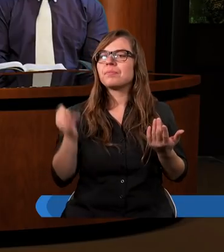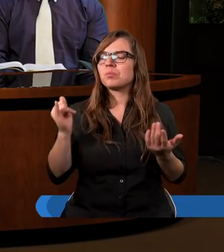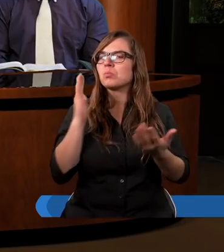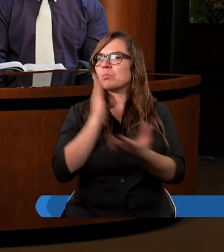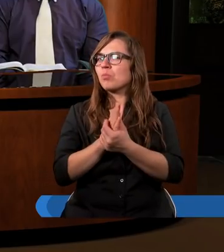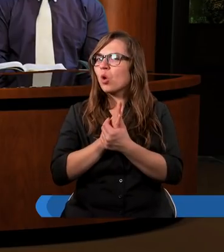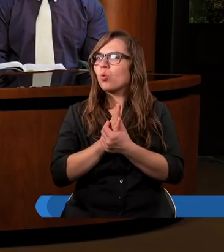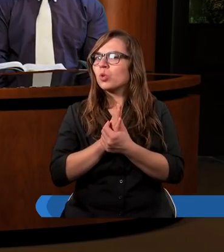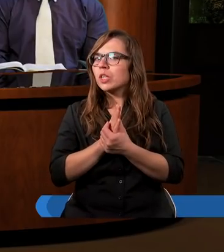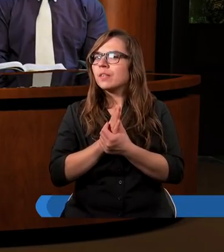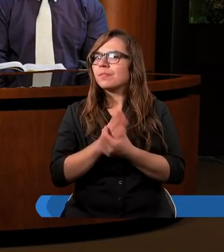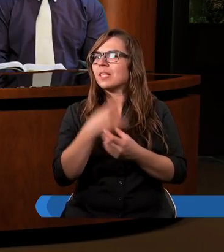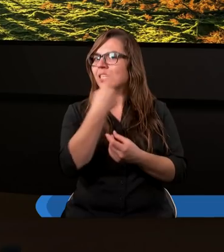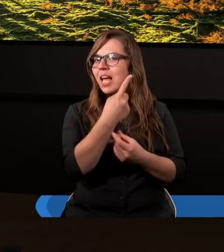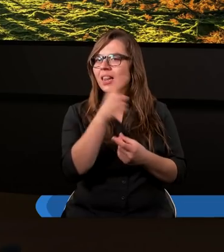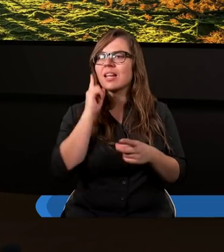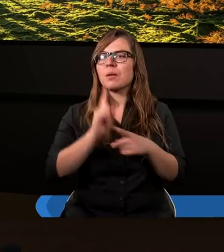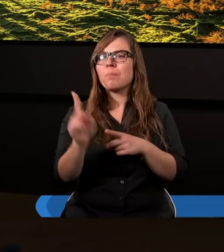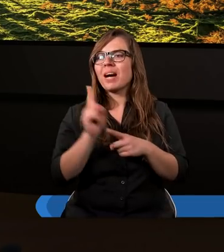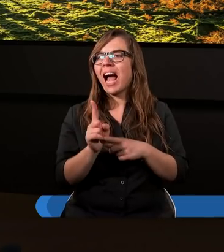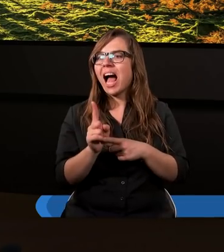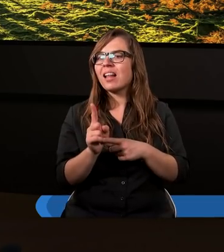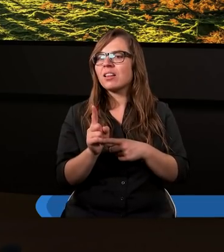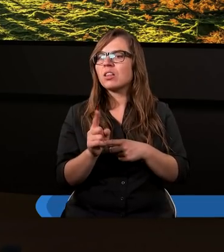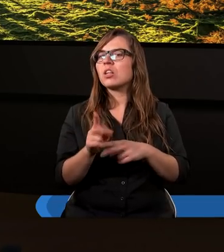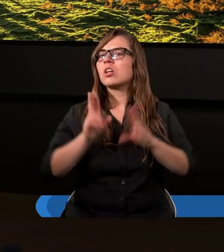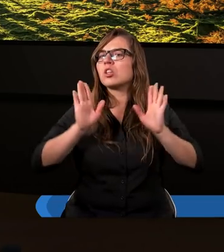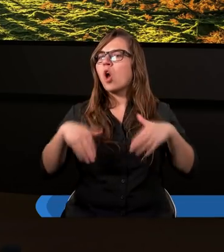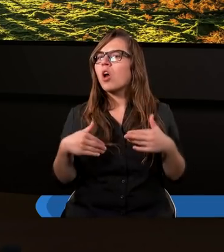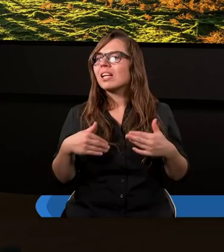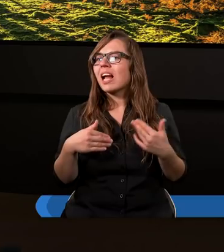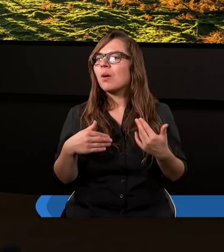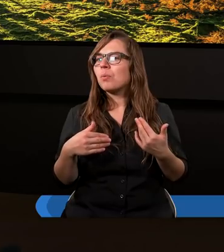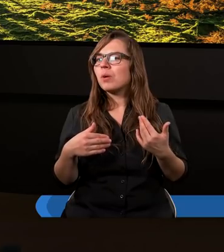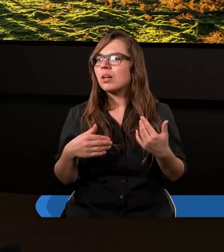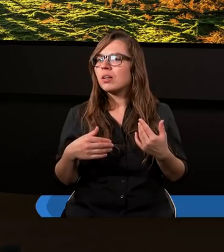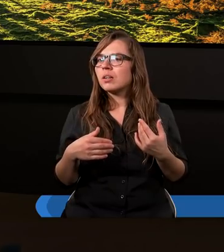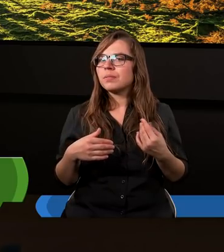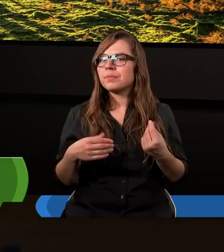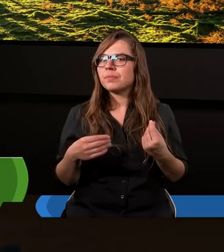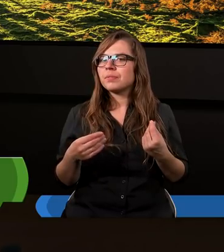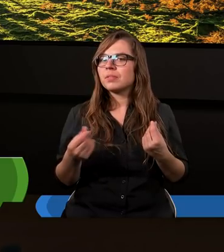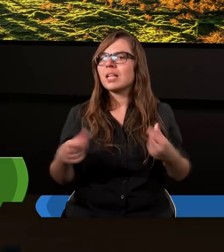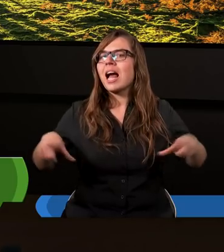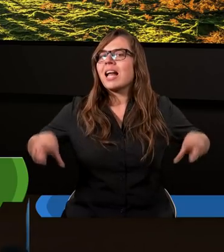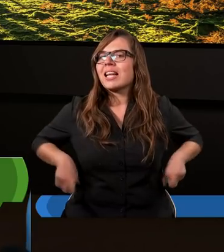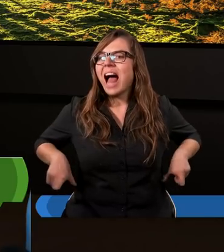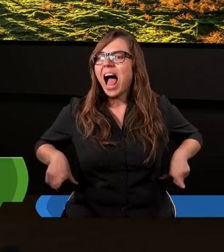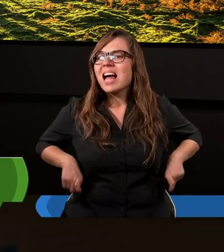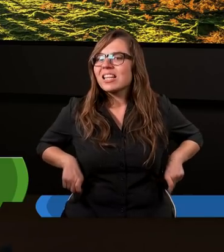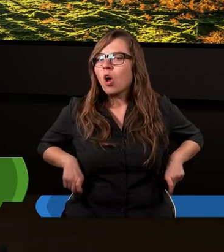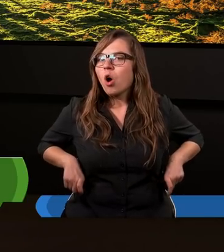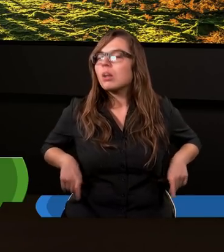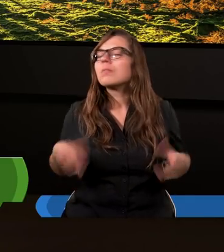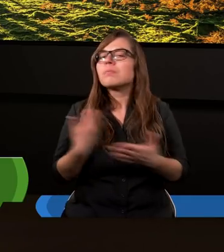już jeden brat został zazdrosny z tego powodu,